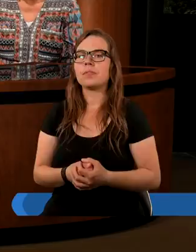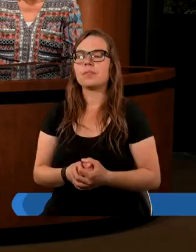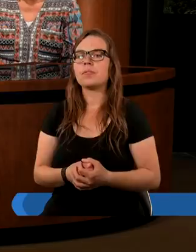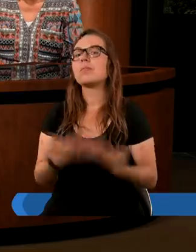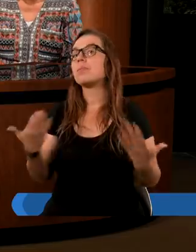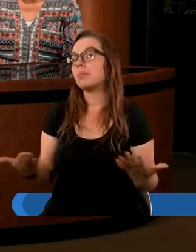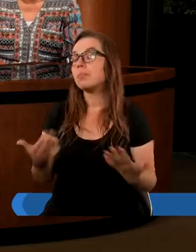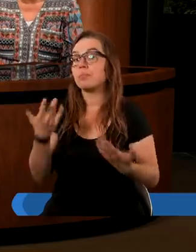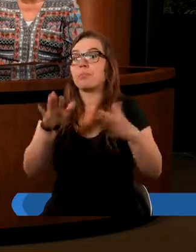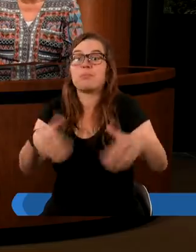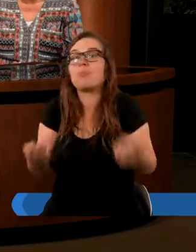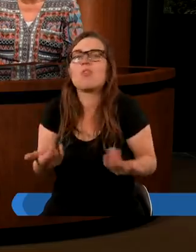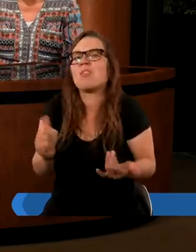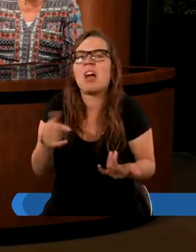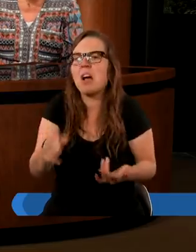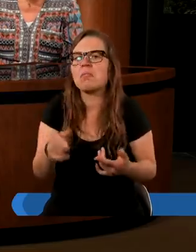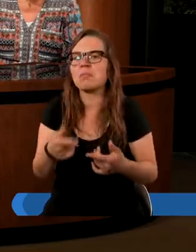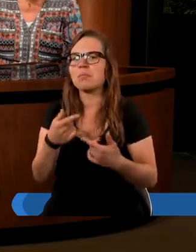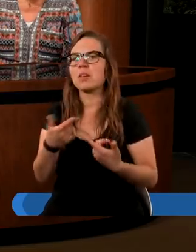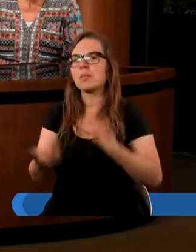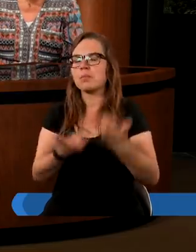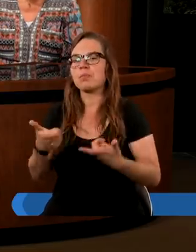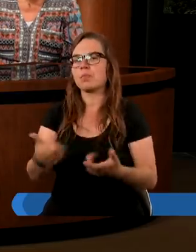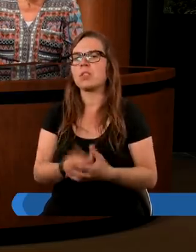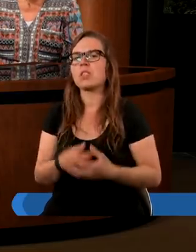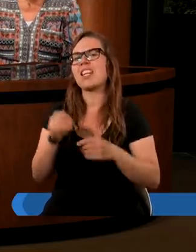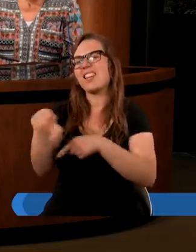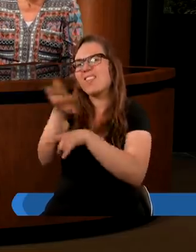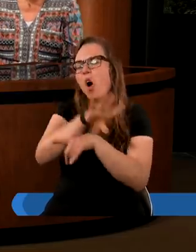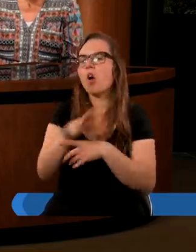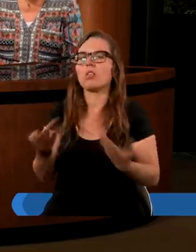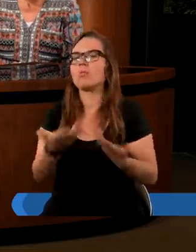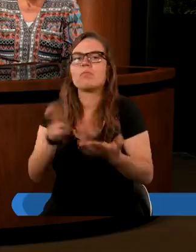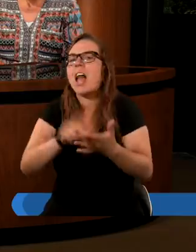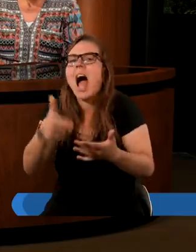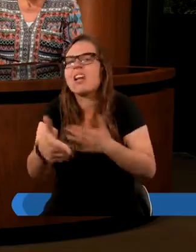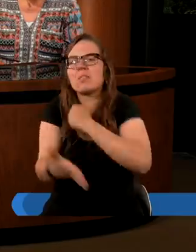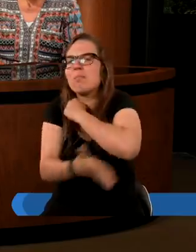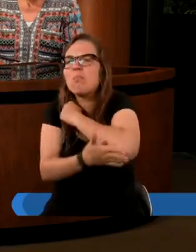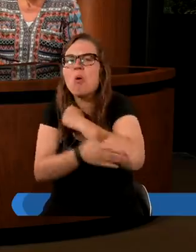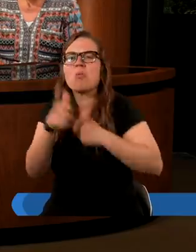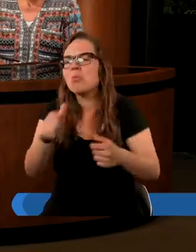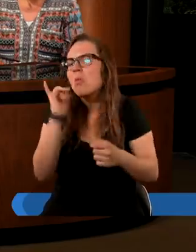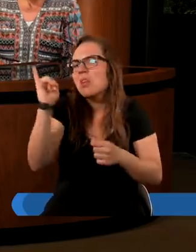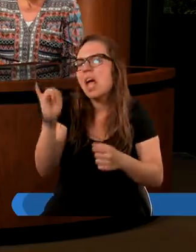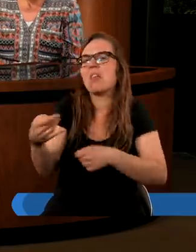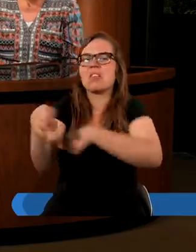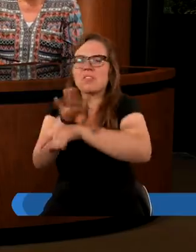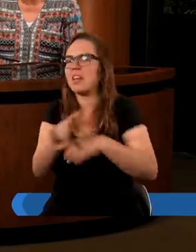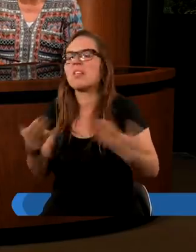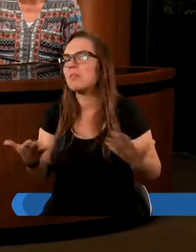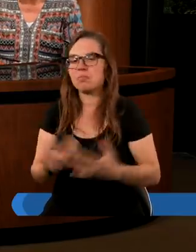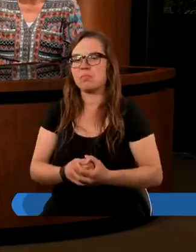No i pod jakim względem on zwodził? Na czym polega to jego zwiedzenie?